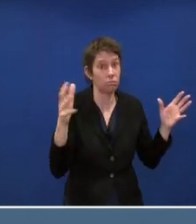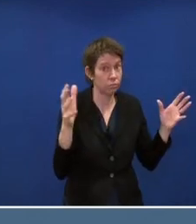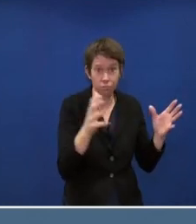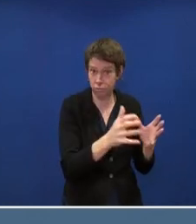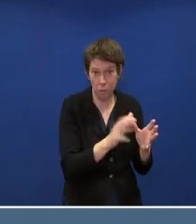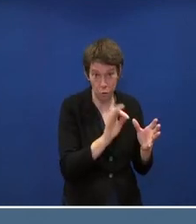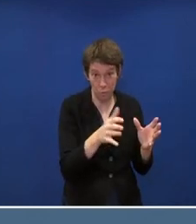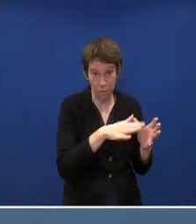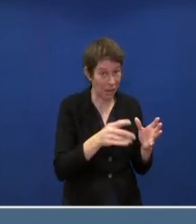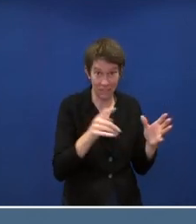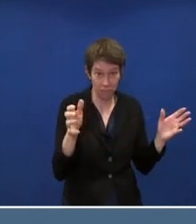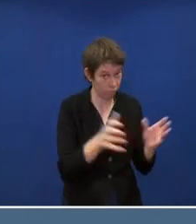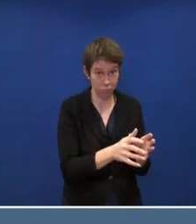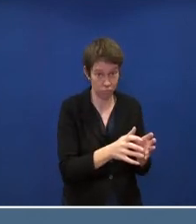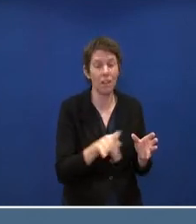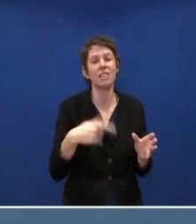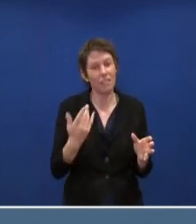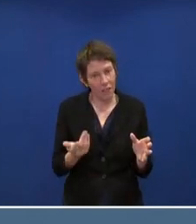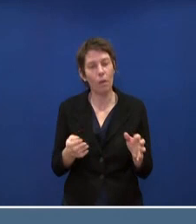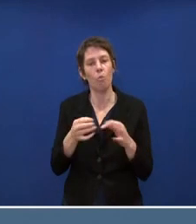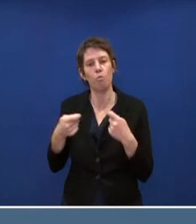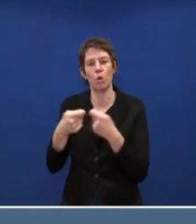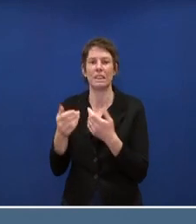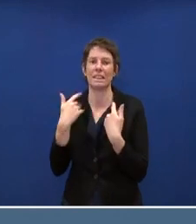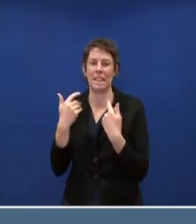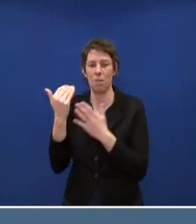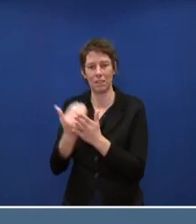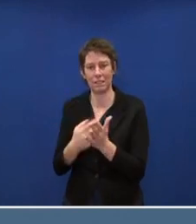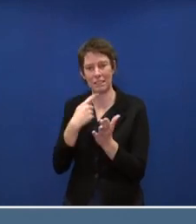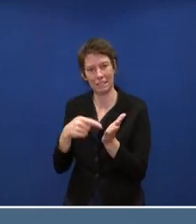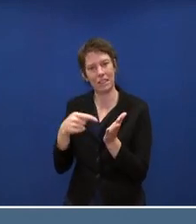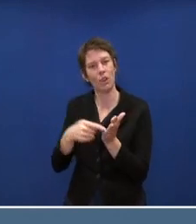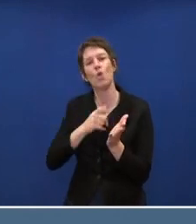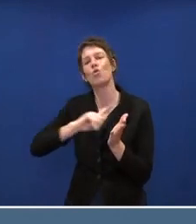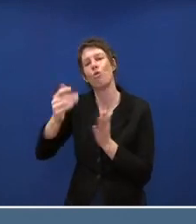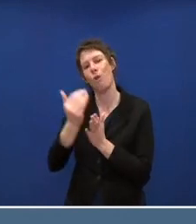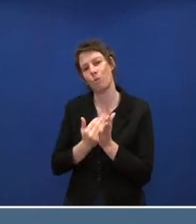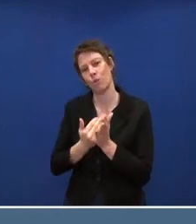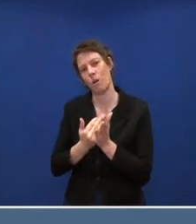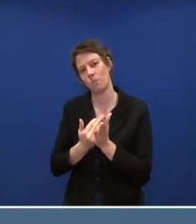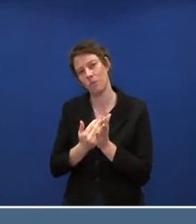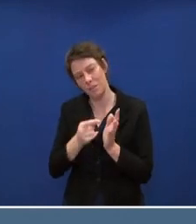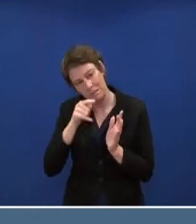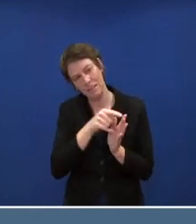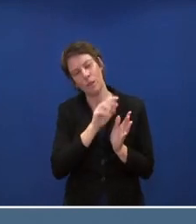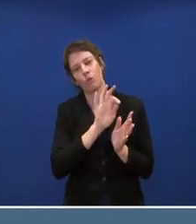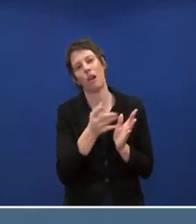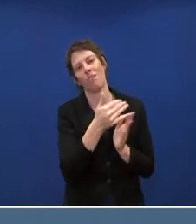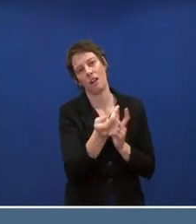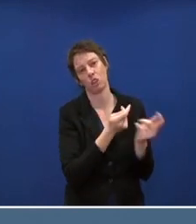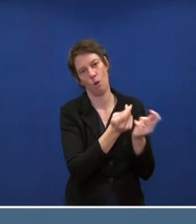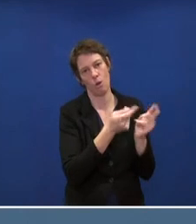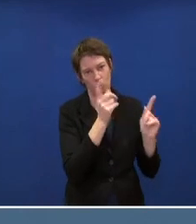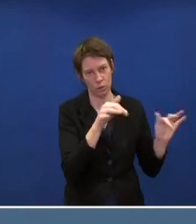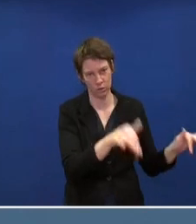sagt das Bundesklimagesetz ja auch, es muss zügig ein Sofortprogramm geben, um nachzusteuern. Frau